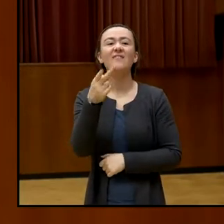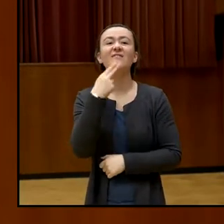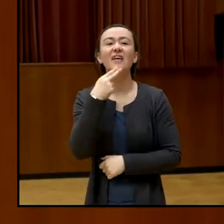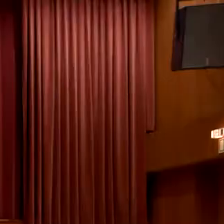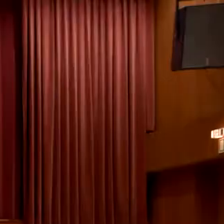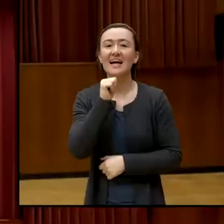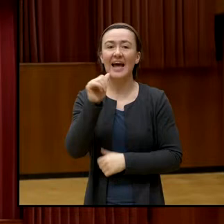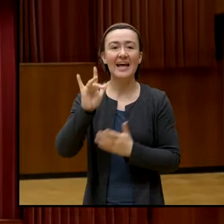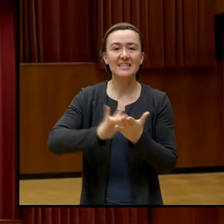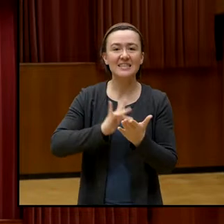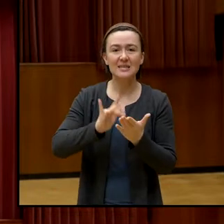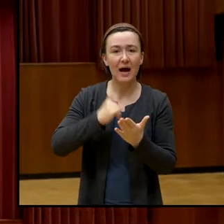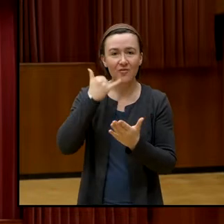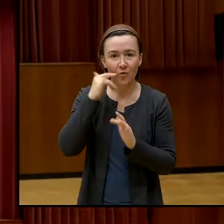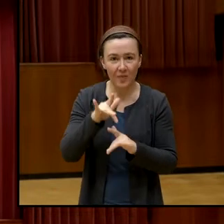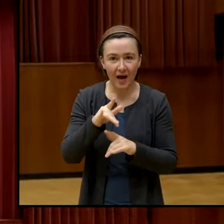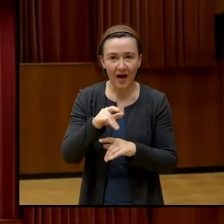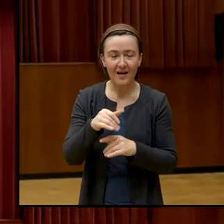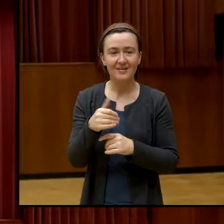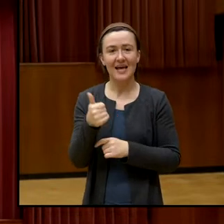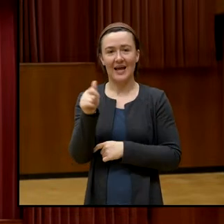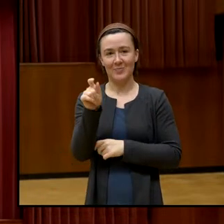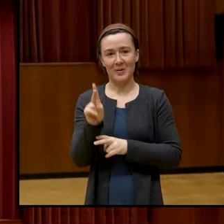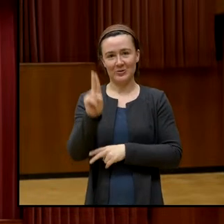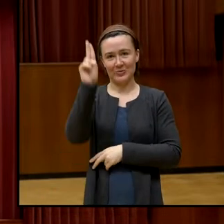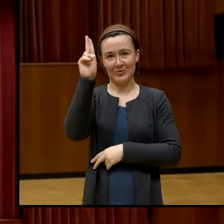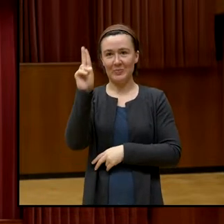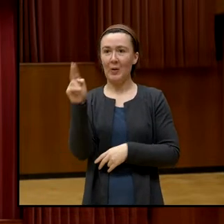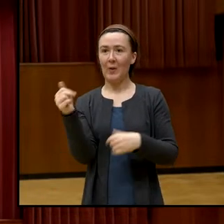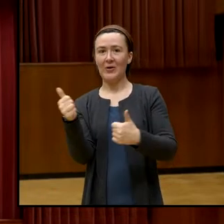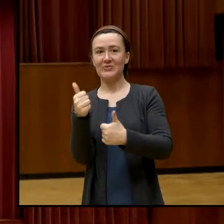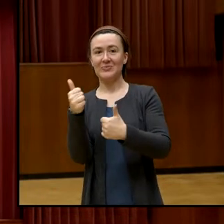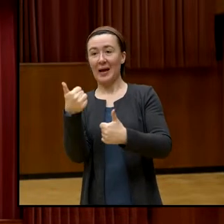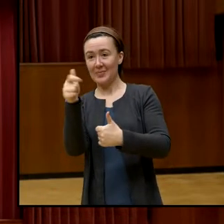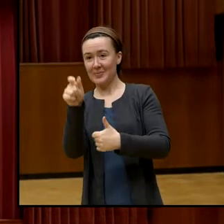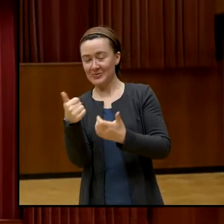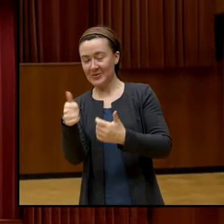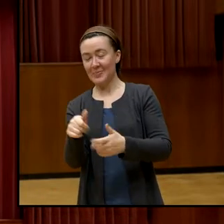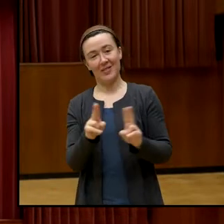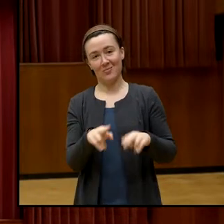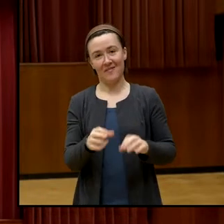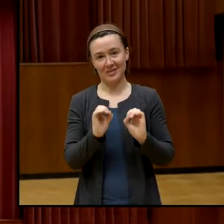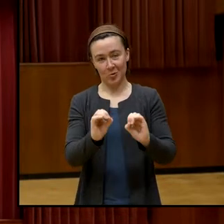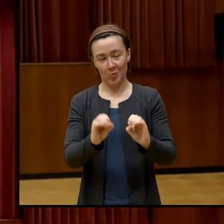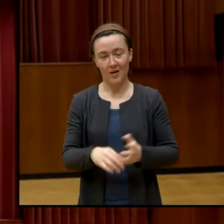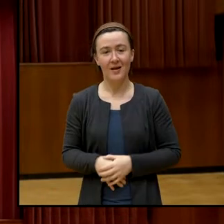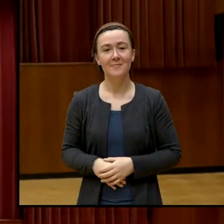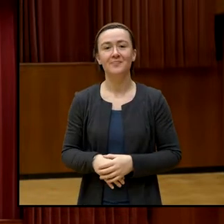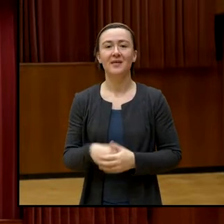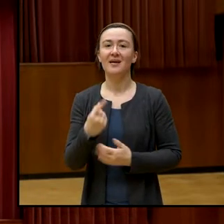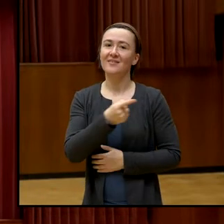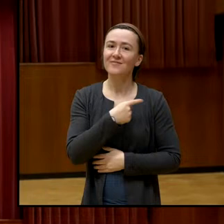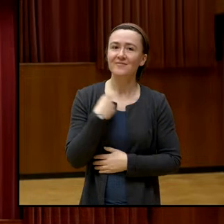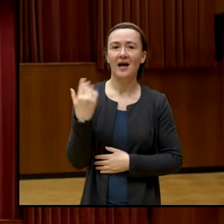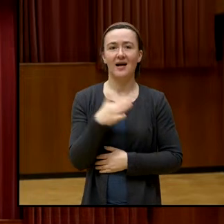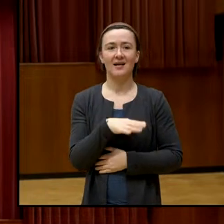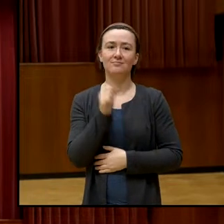Bravo. Sehr gut. Es ist jemand dabei. Es ist normalerweise nicht der Fall. Wir alle sind tagtäglich in der Gefahr,